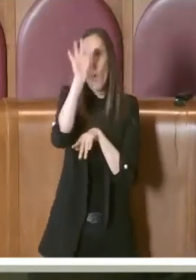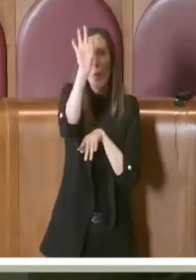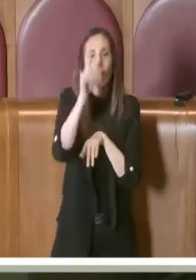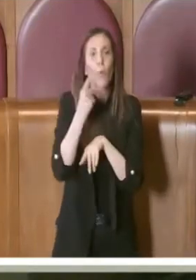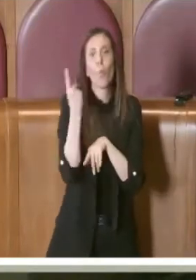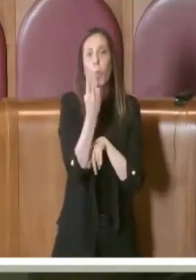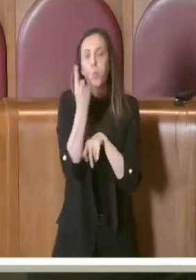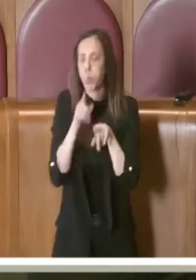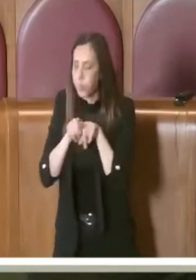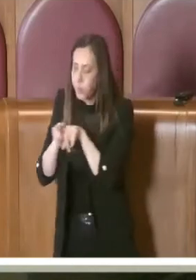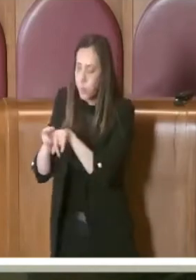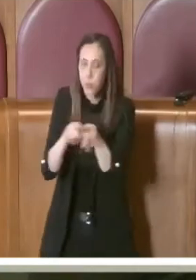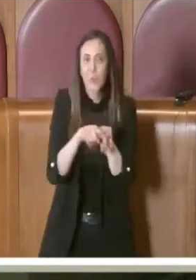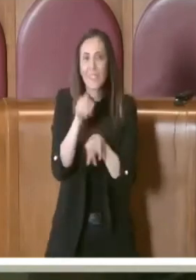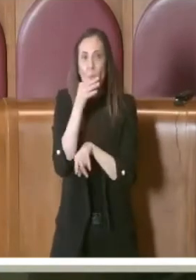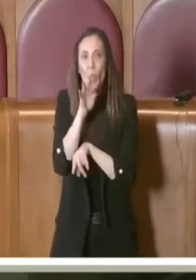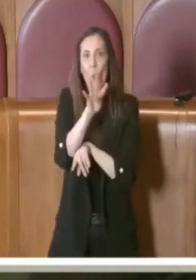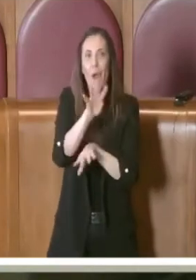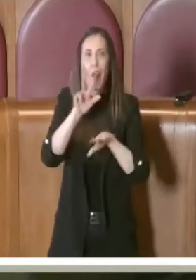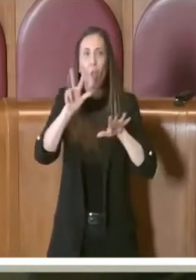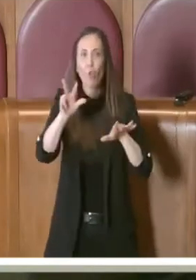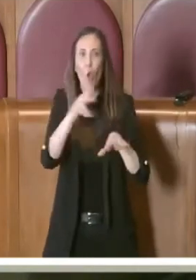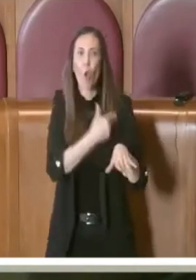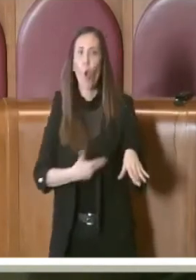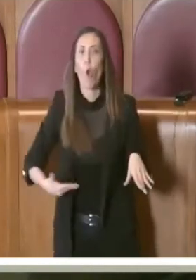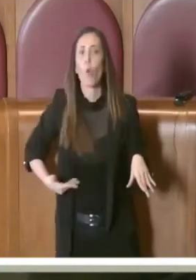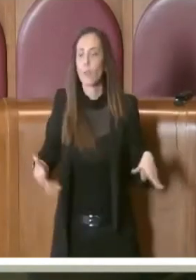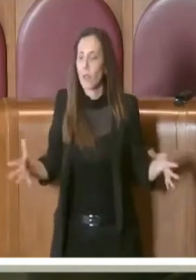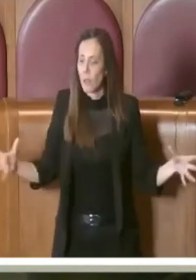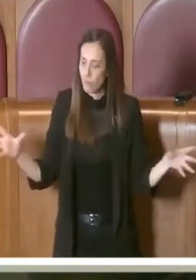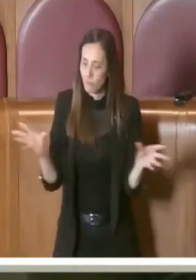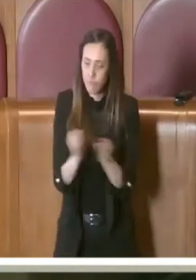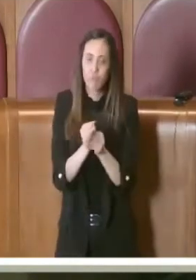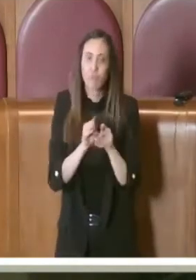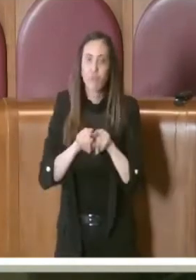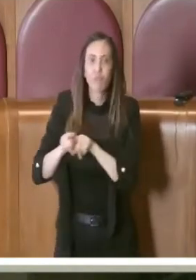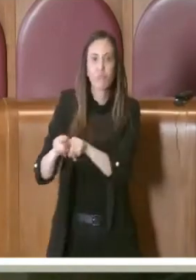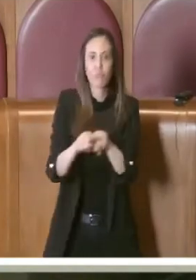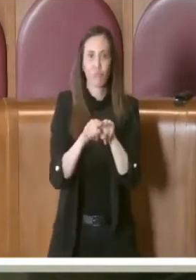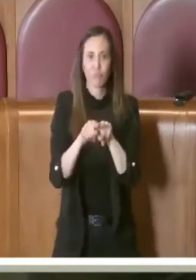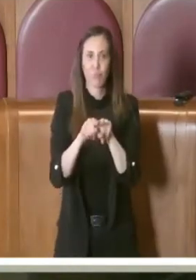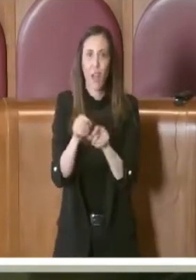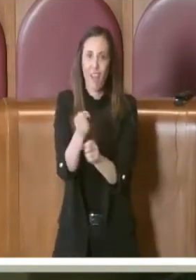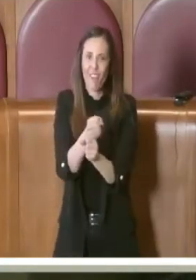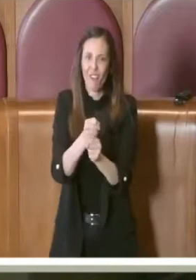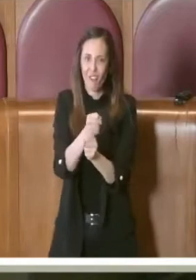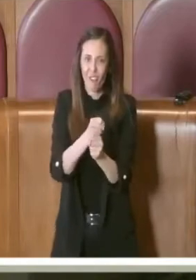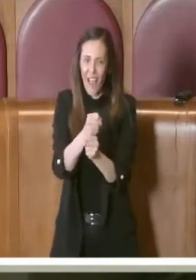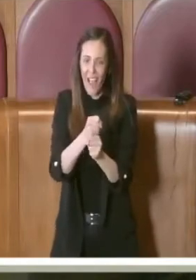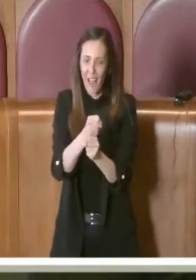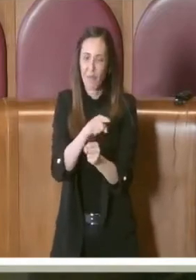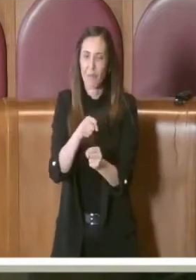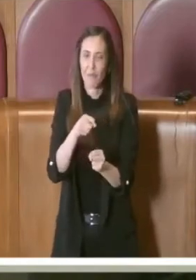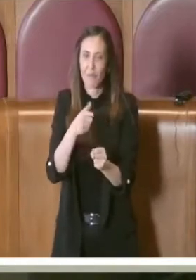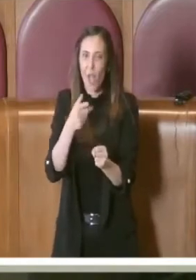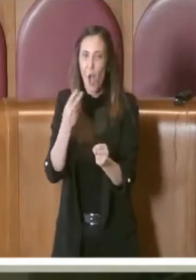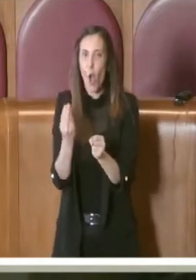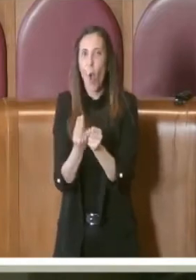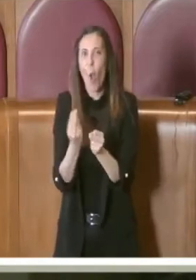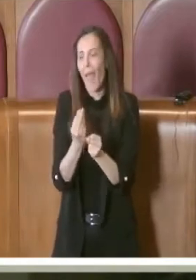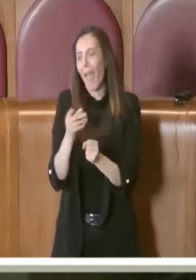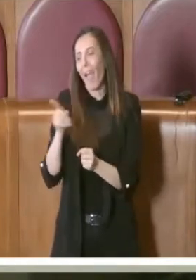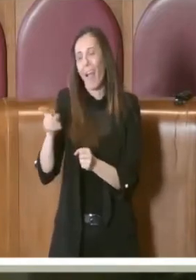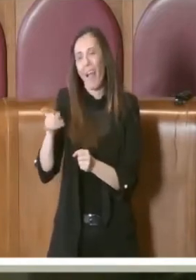tutti e 48 i consiglieri. Farmacup, lo ha già detto il collega Fassina,